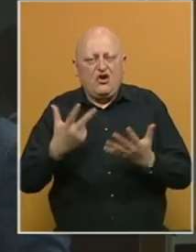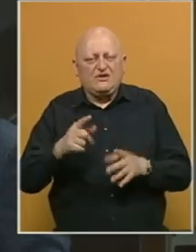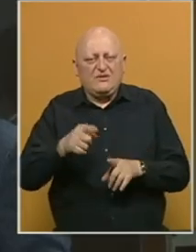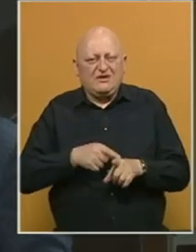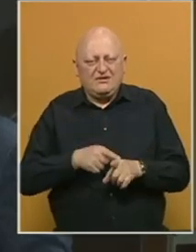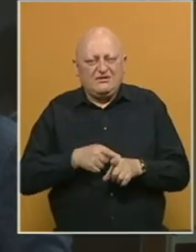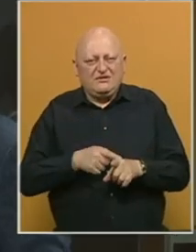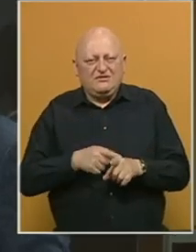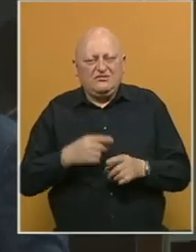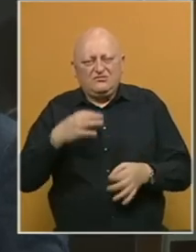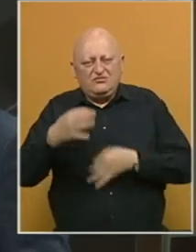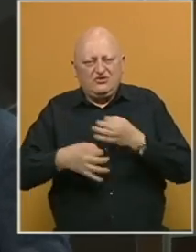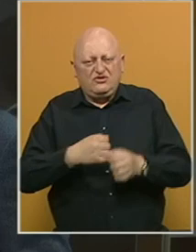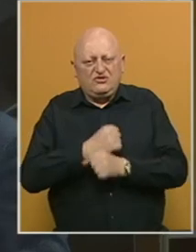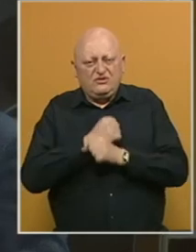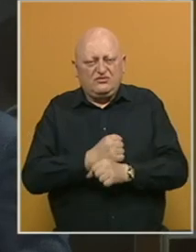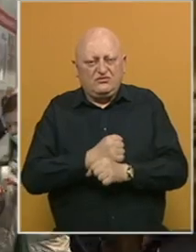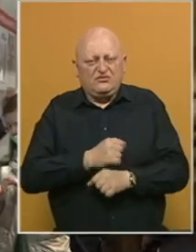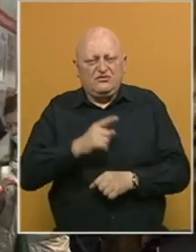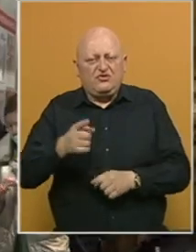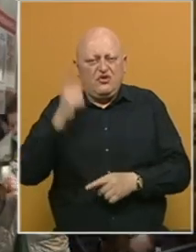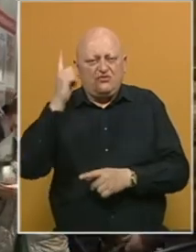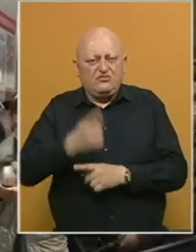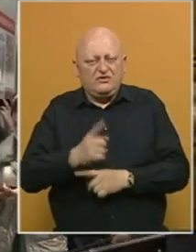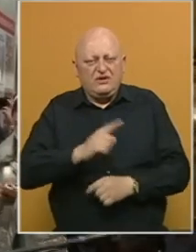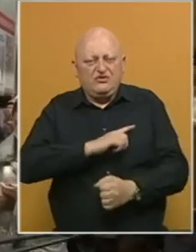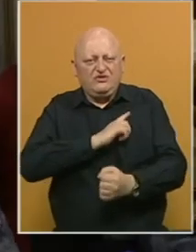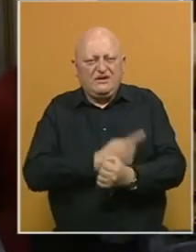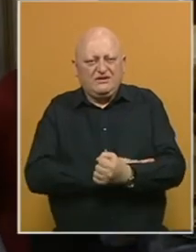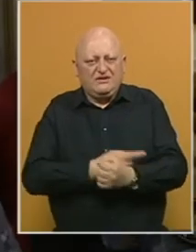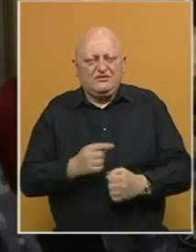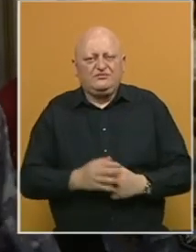mjeseci. U istražnom zatvoru će biti dok presuda ne stupi na sna.